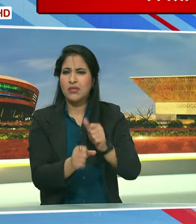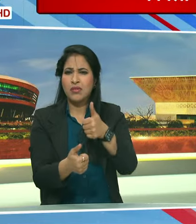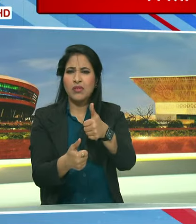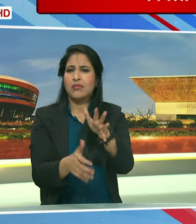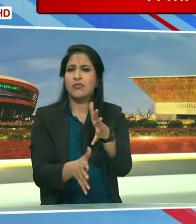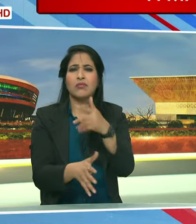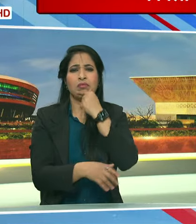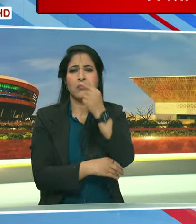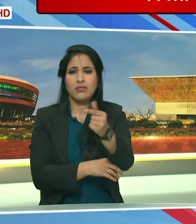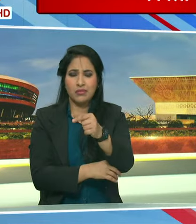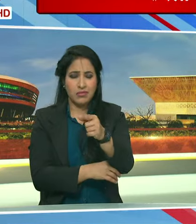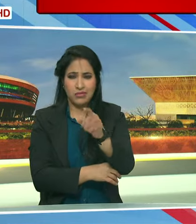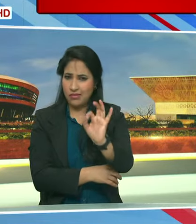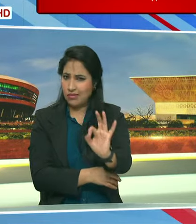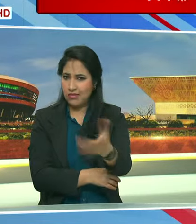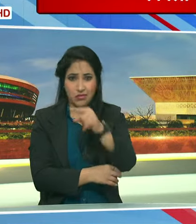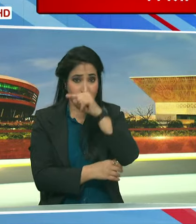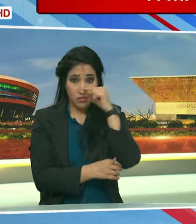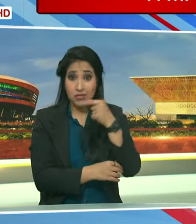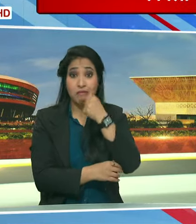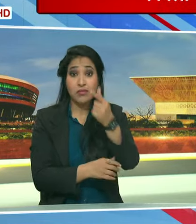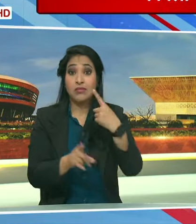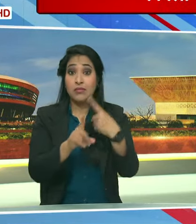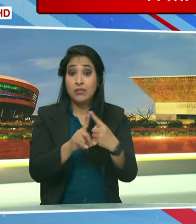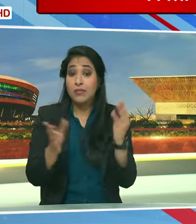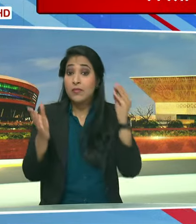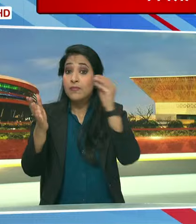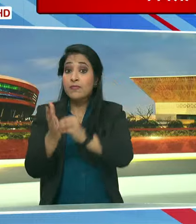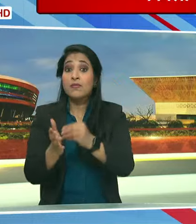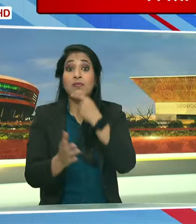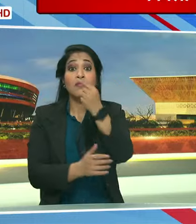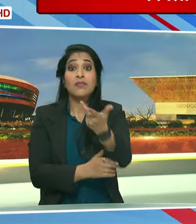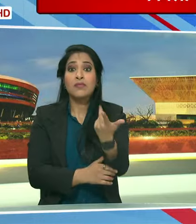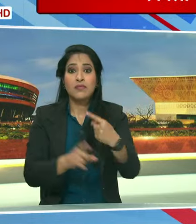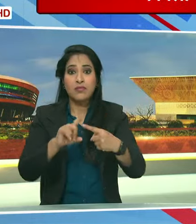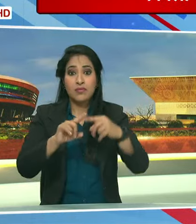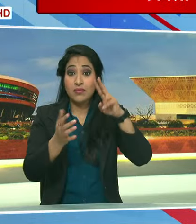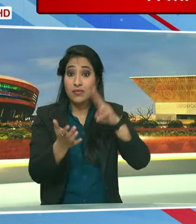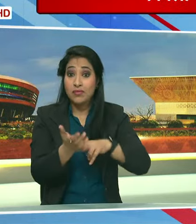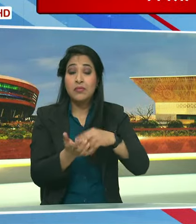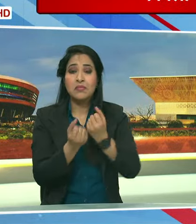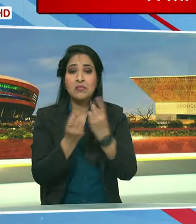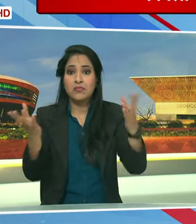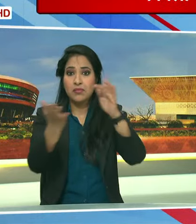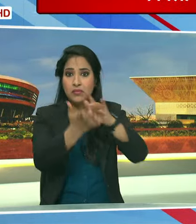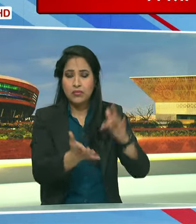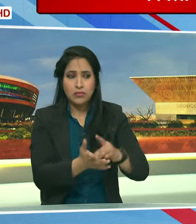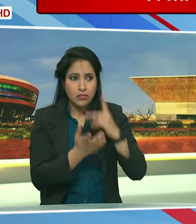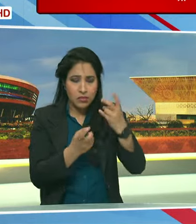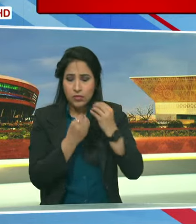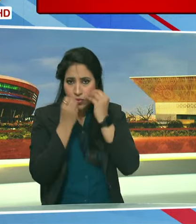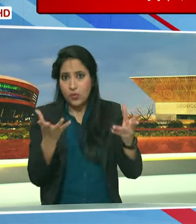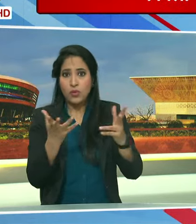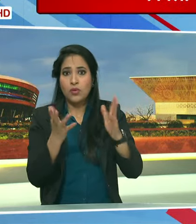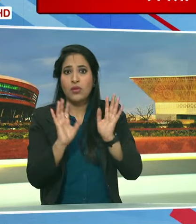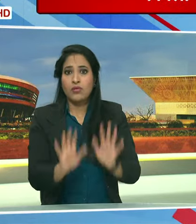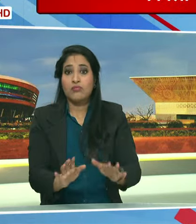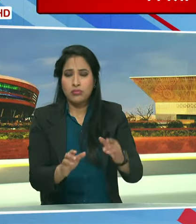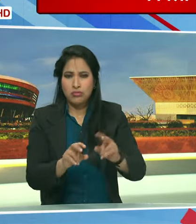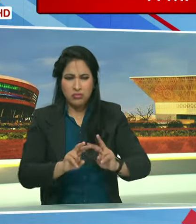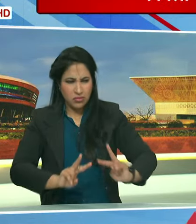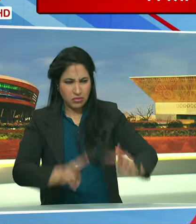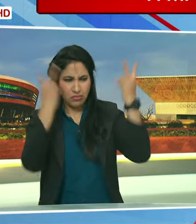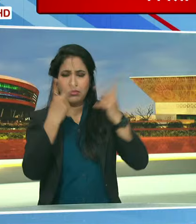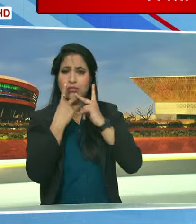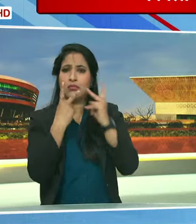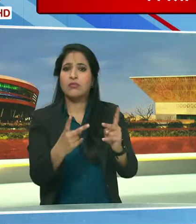निंदा करती है एक्षपर आगे लिखते हुए वो कहती है कि तमिलनाडू के कई हिस्सों में दिल दला देने वाला और विचित्र